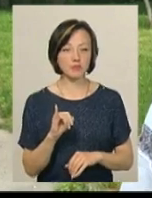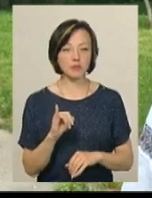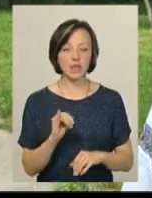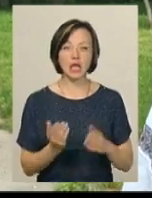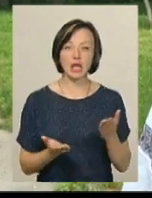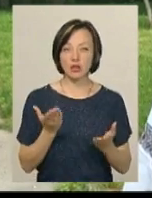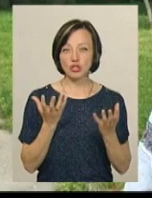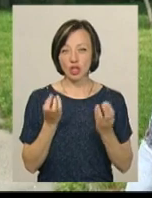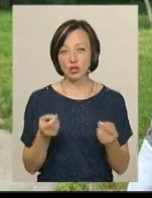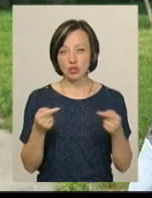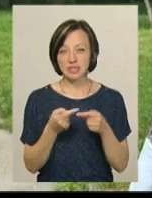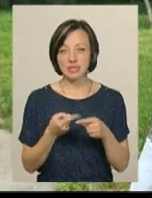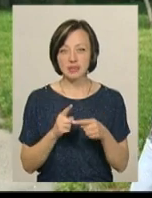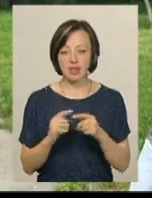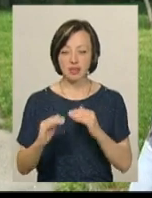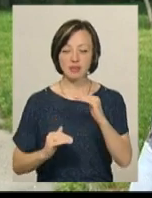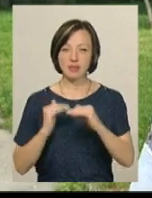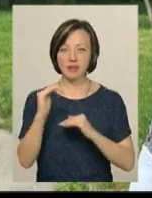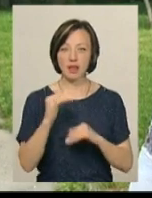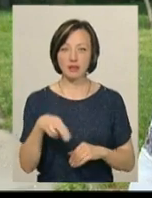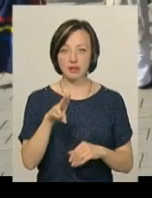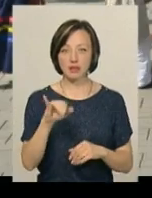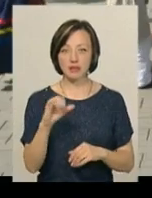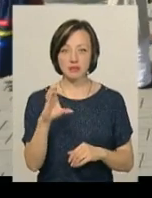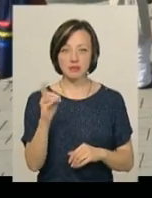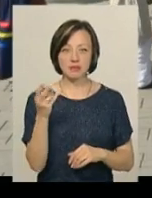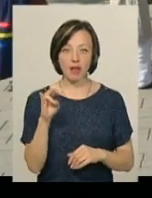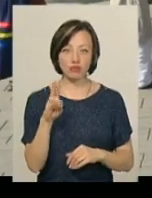Точніше це на Дністрянщинах Хмельницької області.